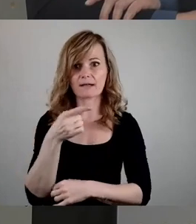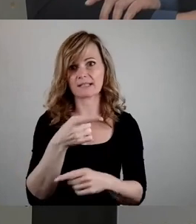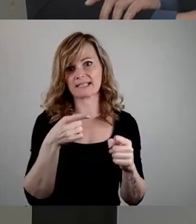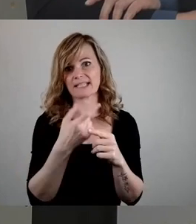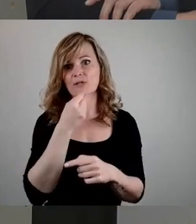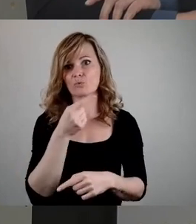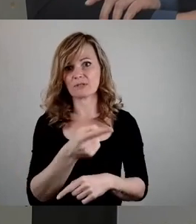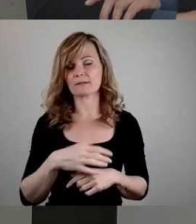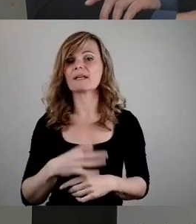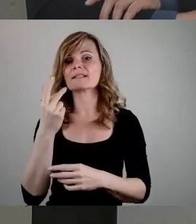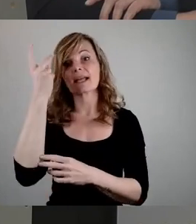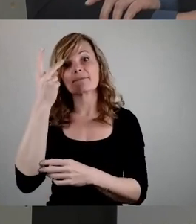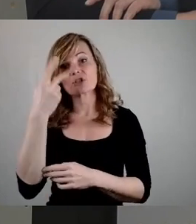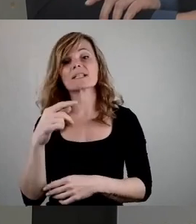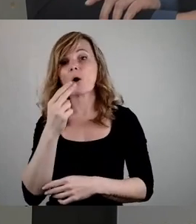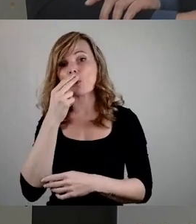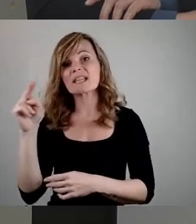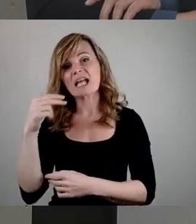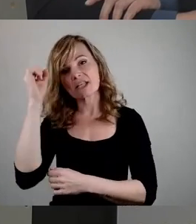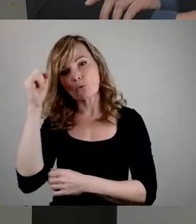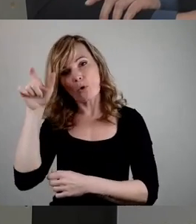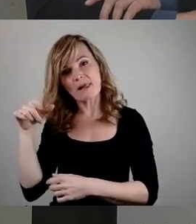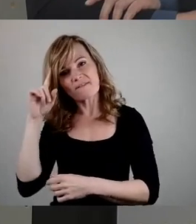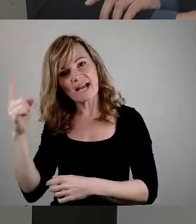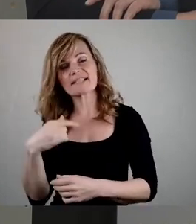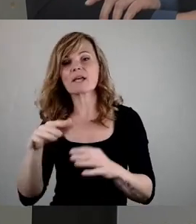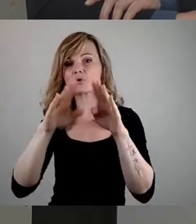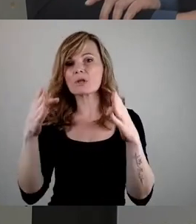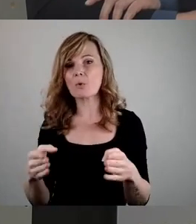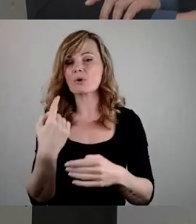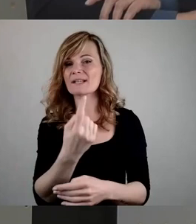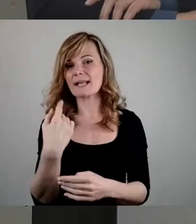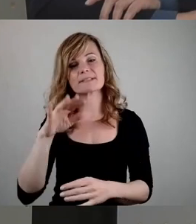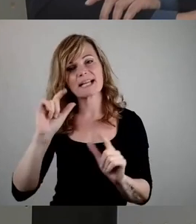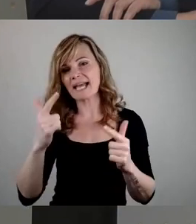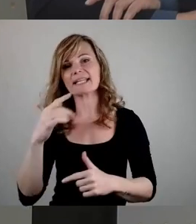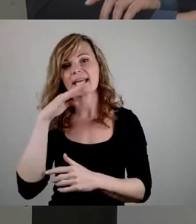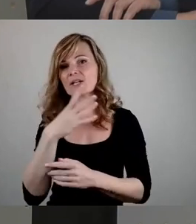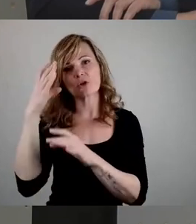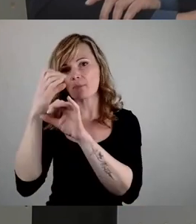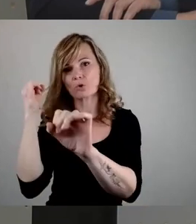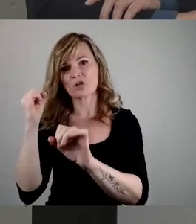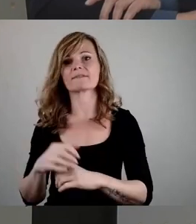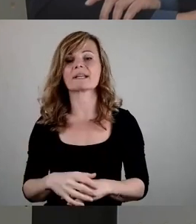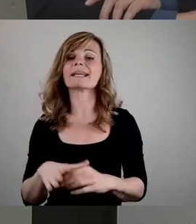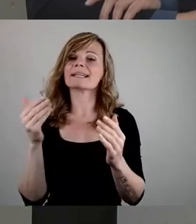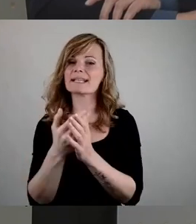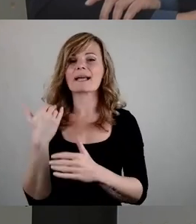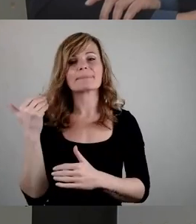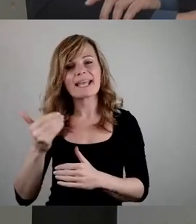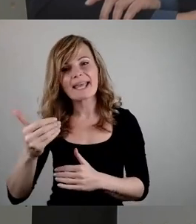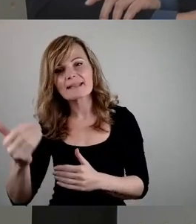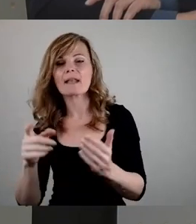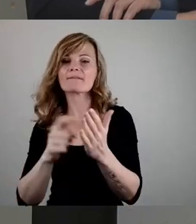Selbstverständlich wissen auch die Nazi-Döbel, dass eine Synagoge keine israelische Botschaft ist und nutzen einfach jeden Vorwand, ihrem